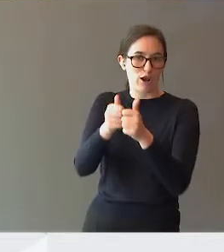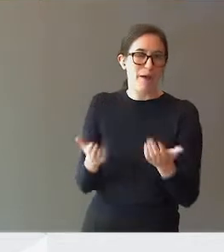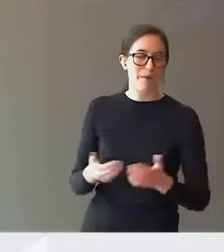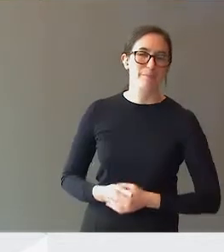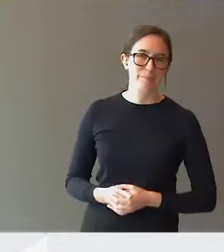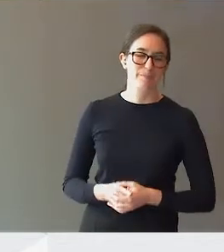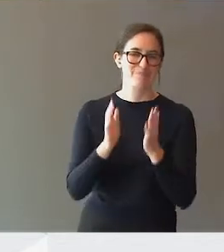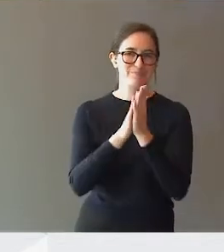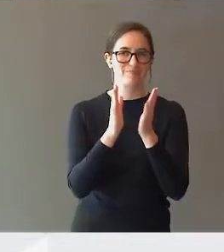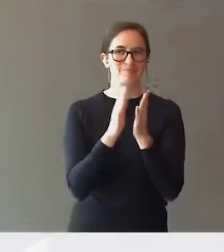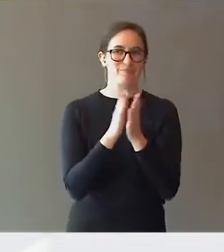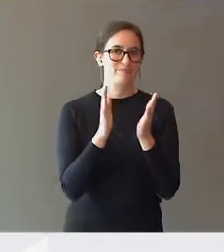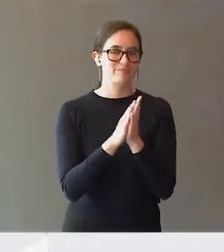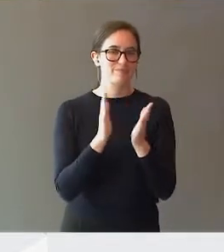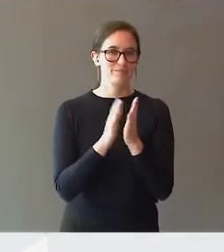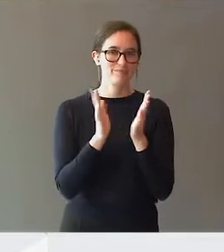Applaus